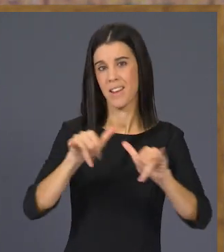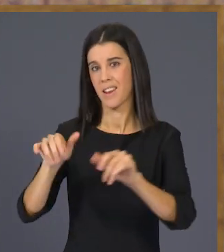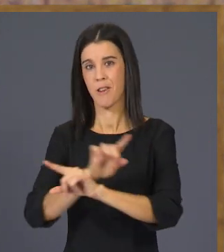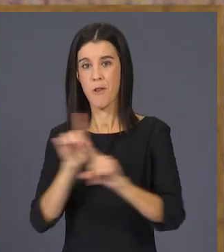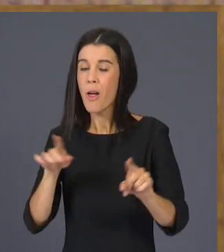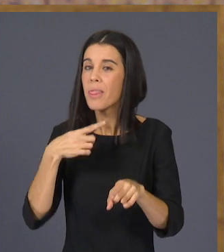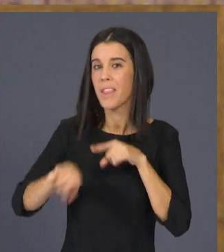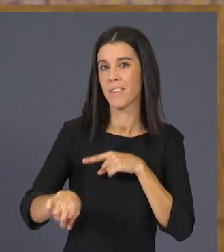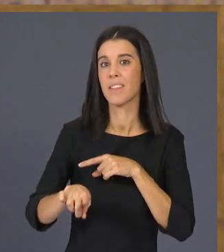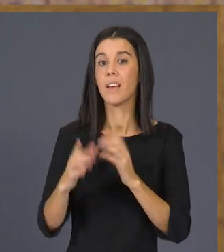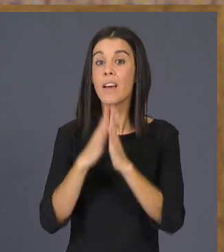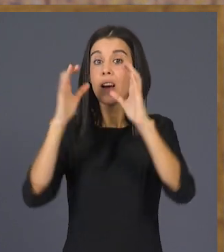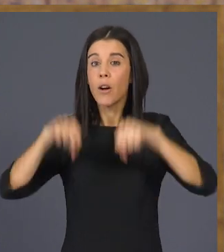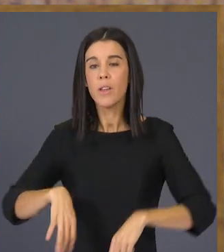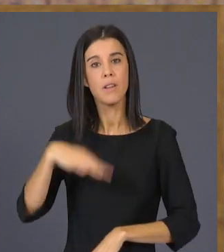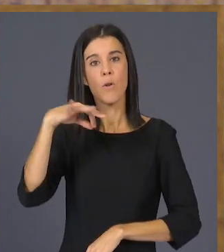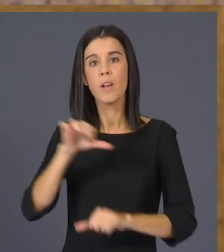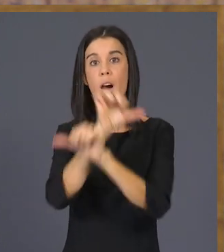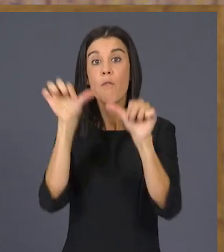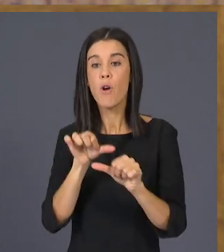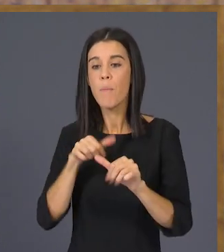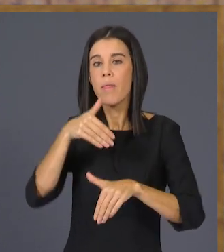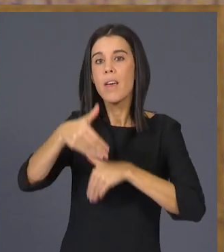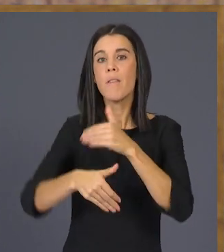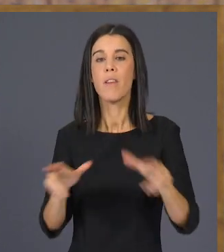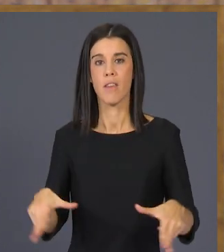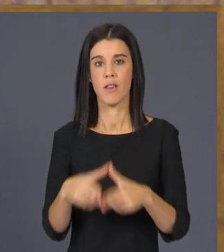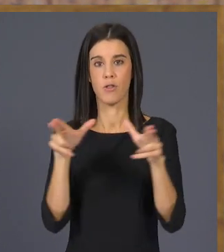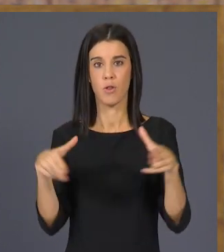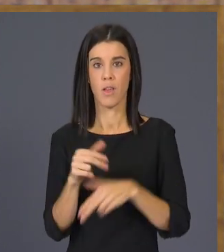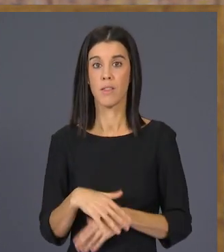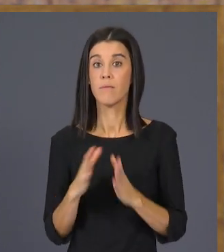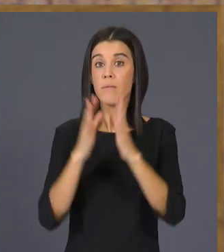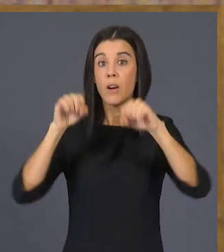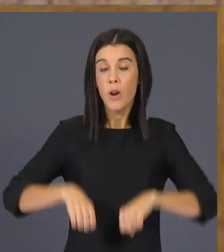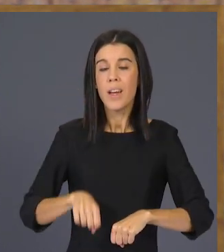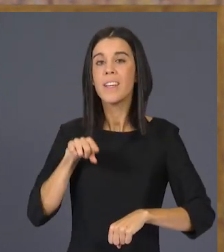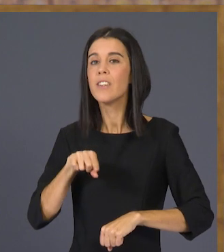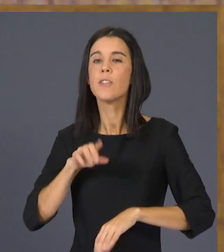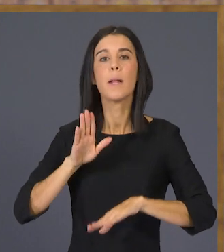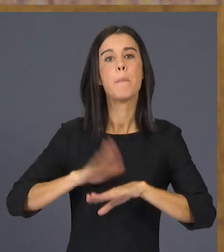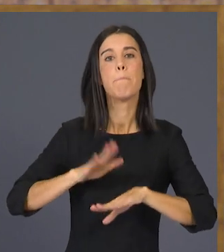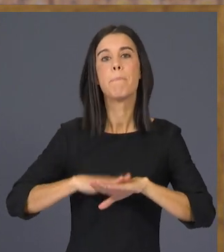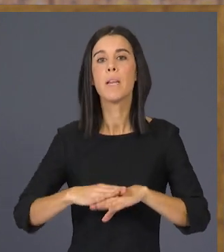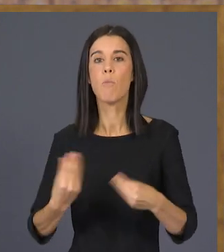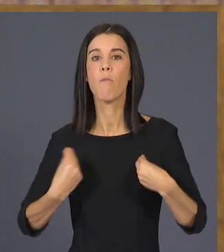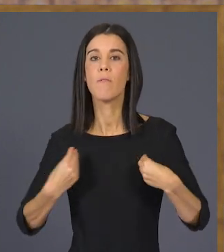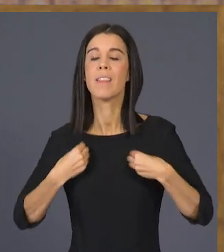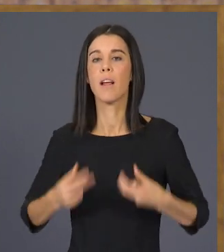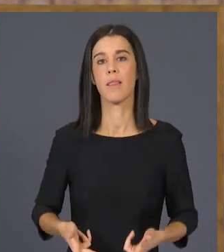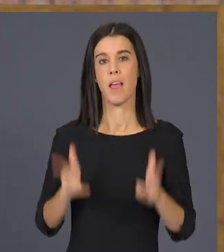acordar és l'única manera d'avançar en societat. Acordar és el mínim vital democràtic.